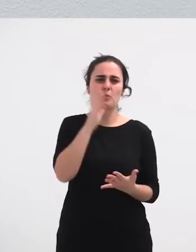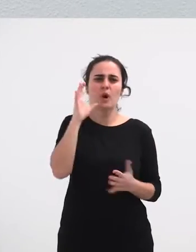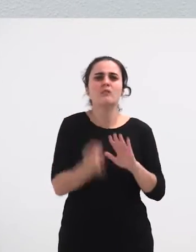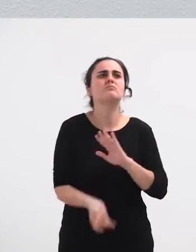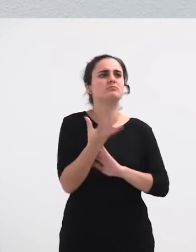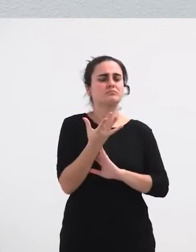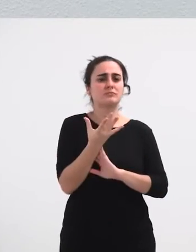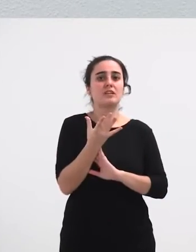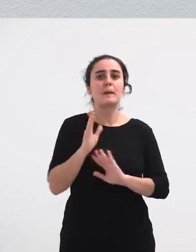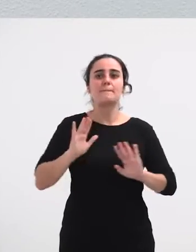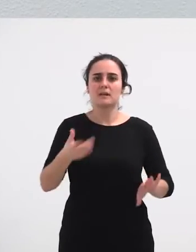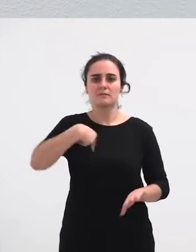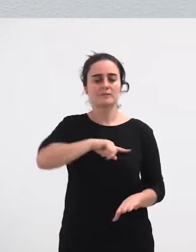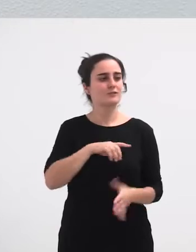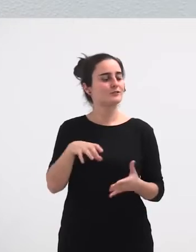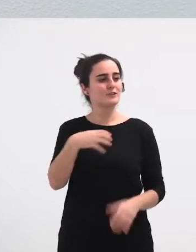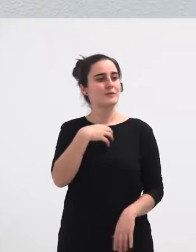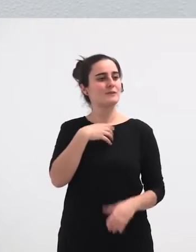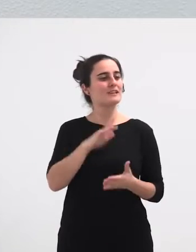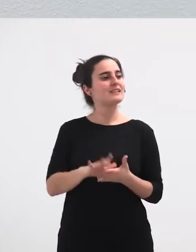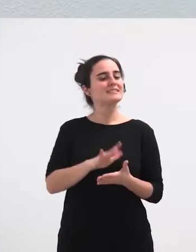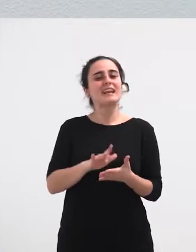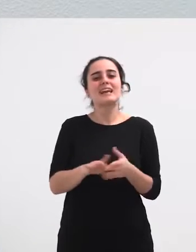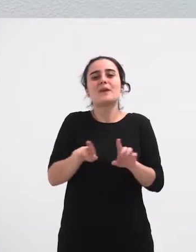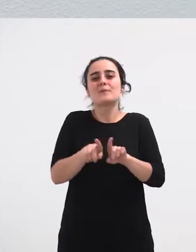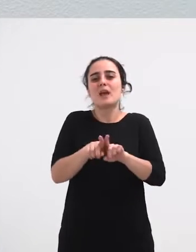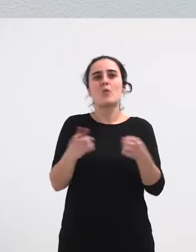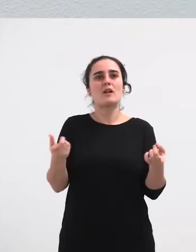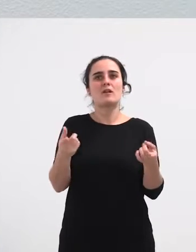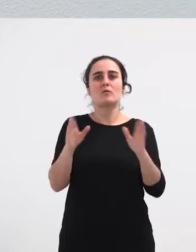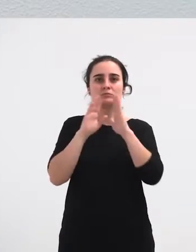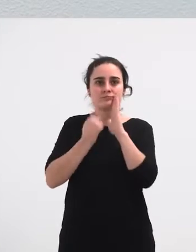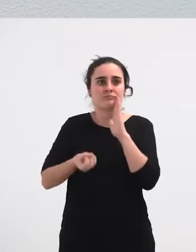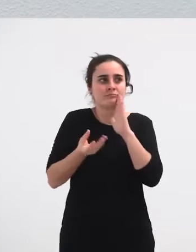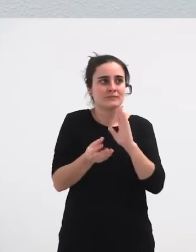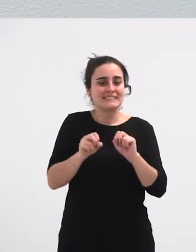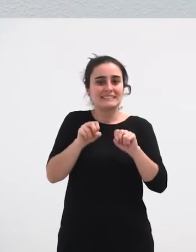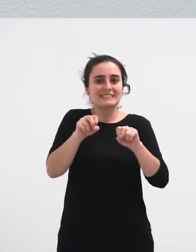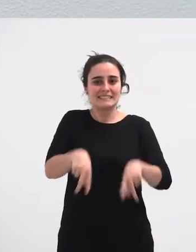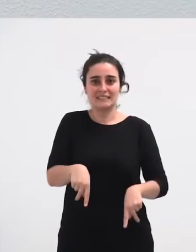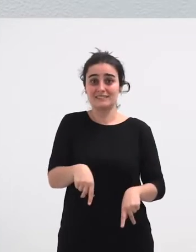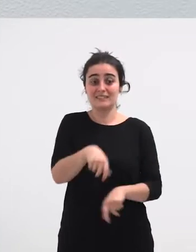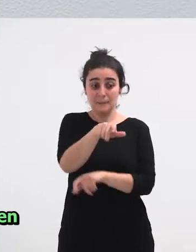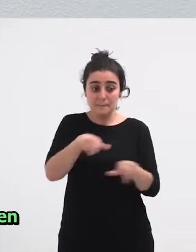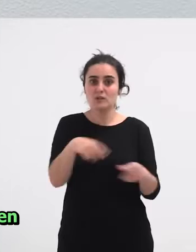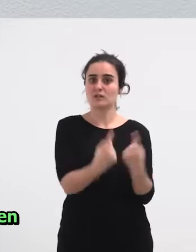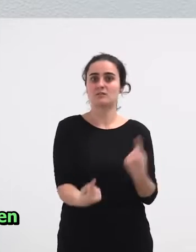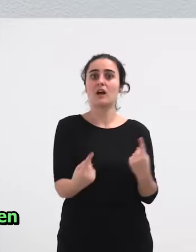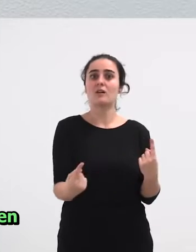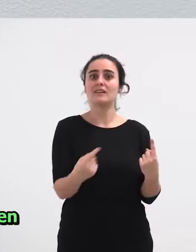Baina ez ginean lasa egildituko Horri egin izan bagenu Aitortza egine gabe Jai parekide baten alde egitea gatik